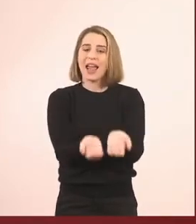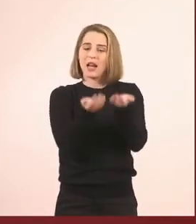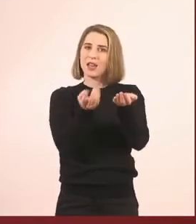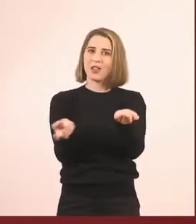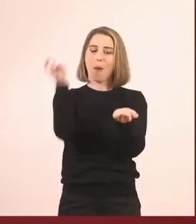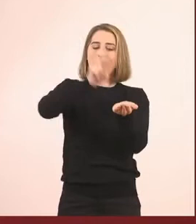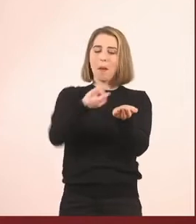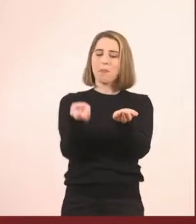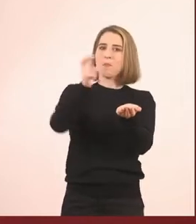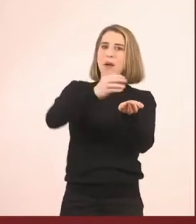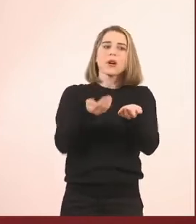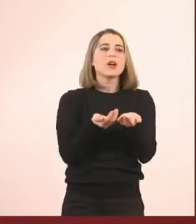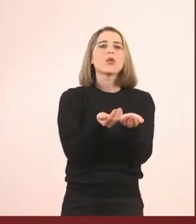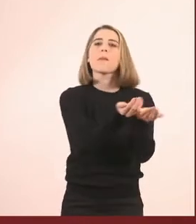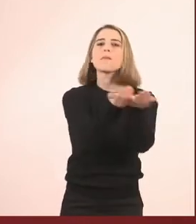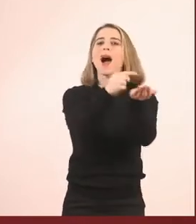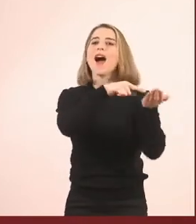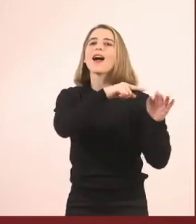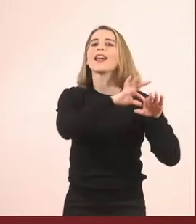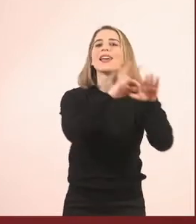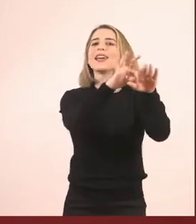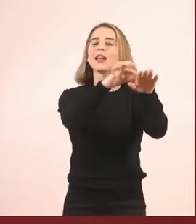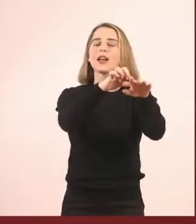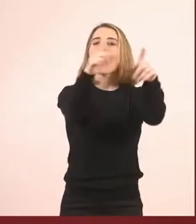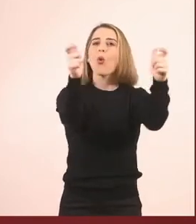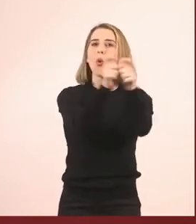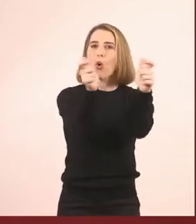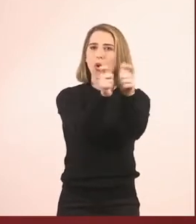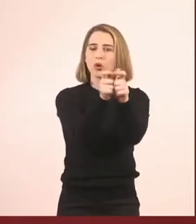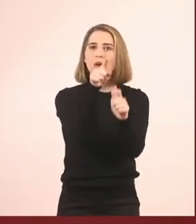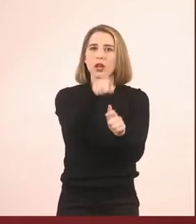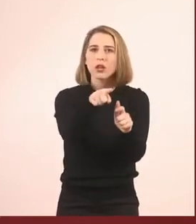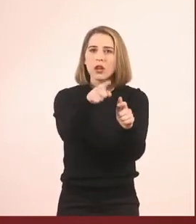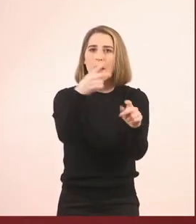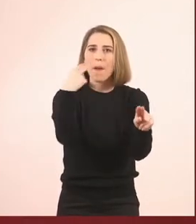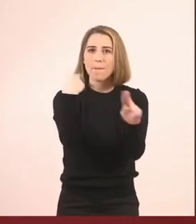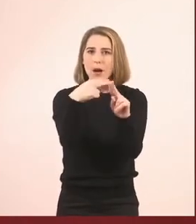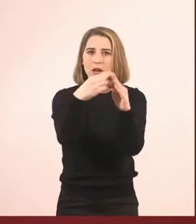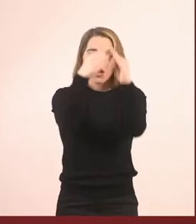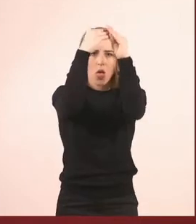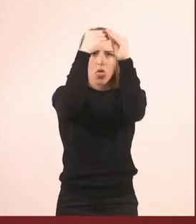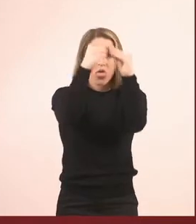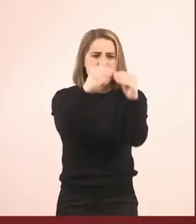στο χωριό του, στο οποίο τα χιόνια έχουν αρχίσει κελιώνουν από την κλιματική αλλαγή και αυτό